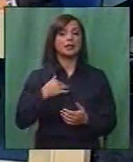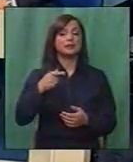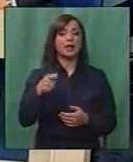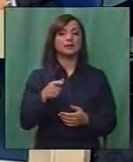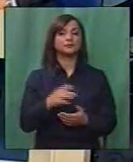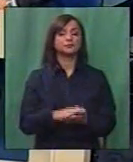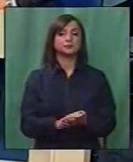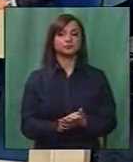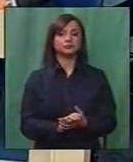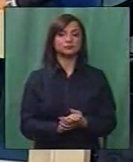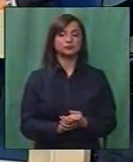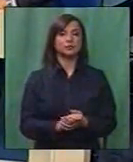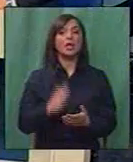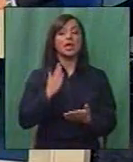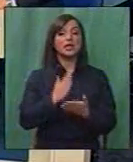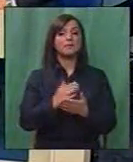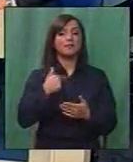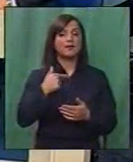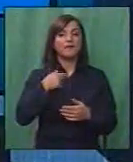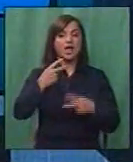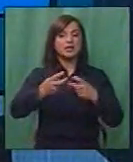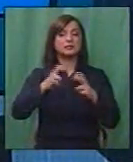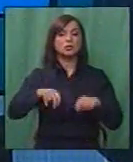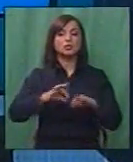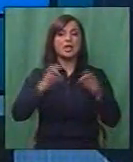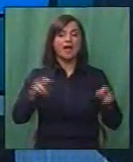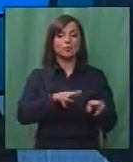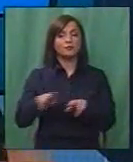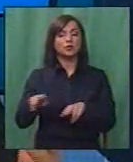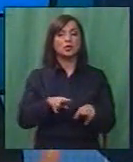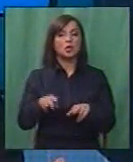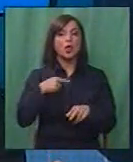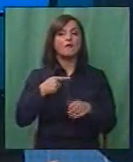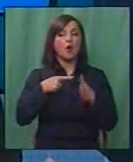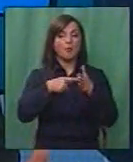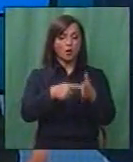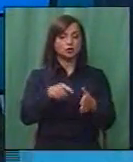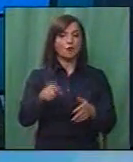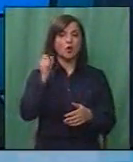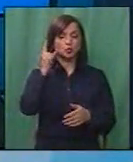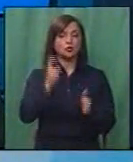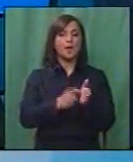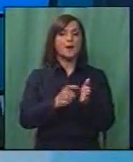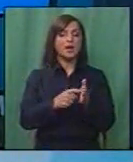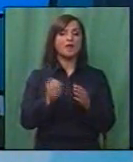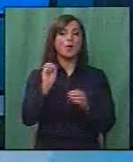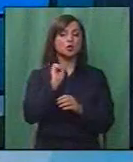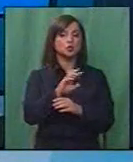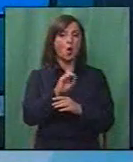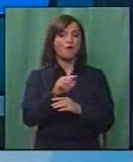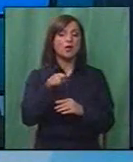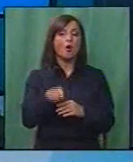запознаени со случајот? Имаме дојава за овај случајот. Дори имавме супервизија со јавни овинители судији, им го презентиравме случајот и побарахме од нив совет.